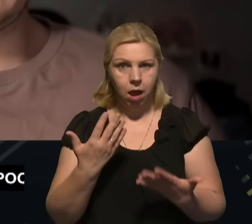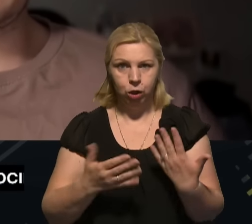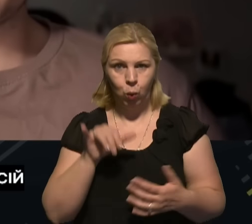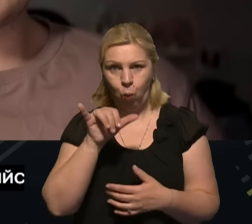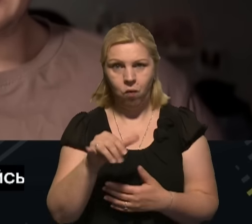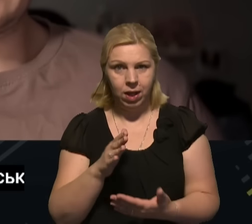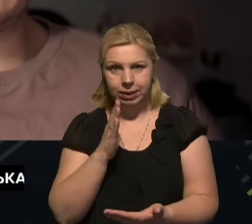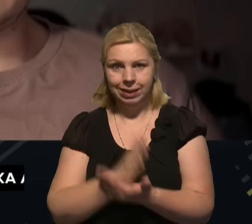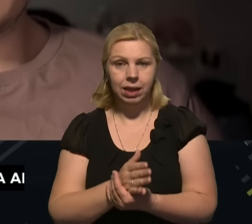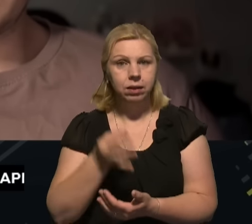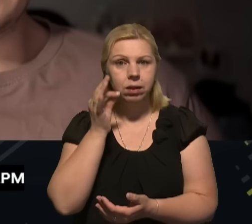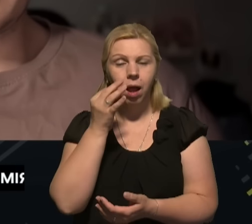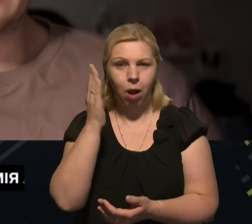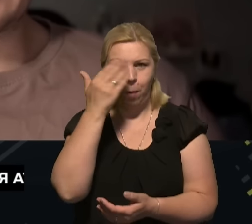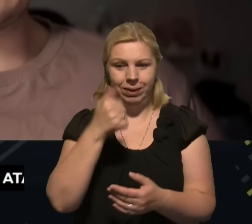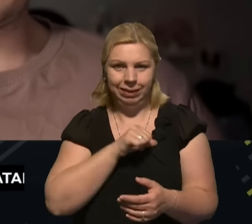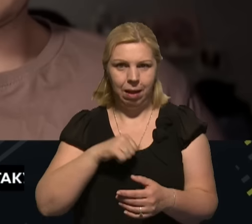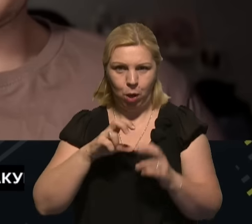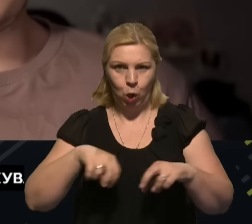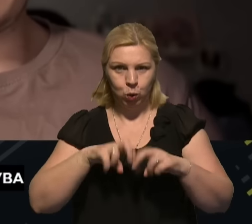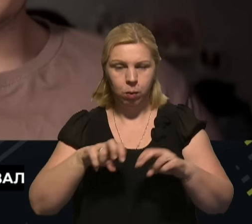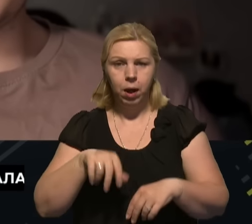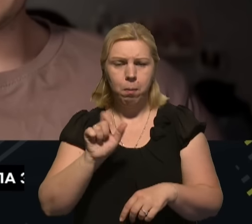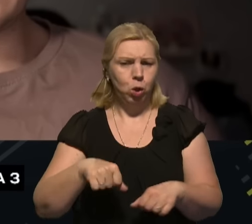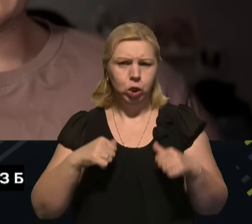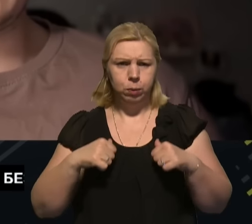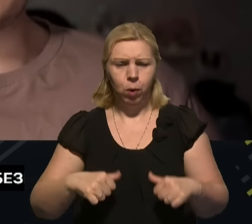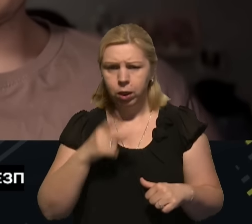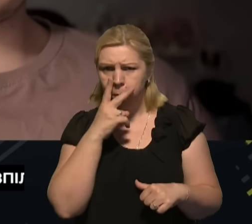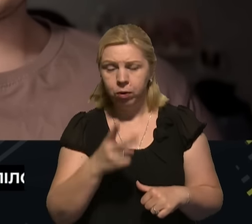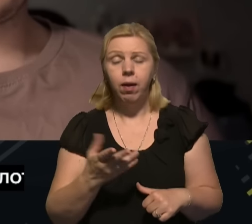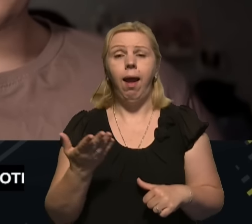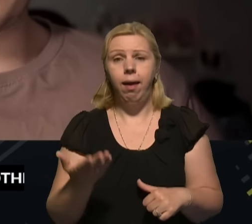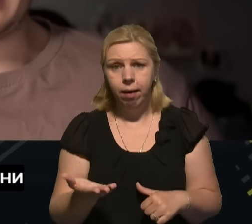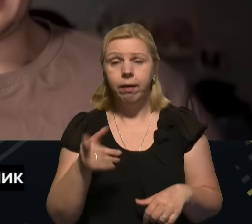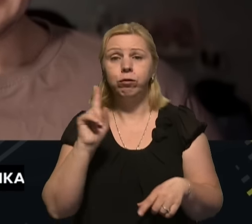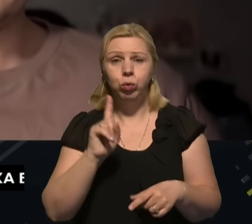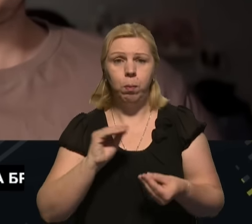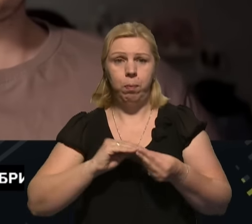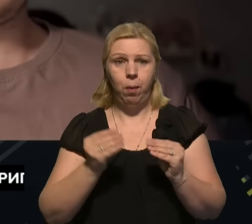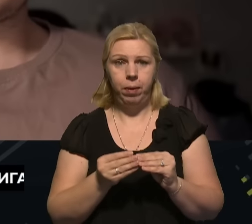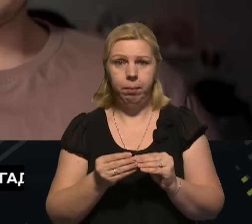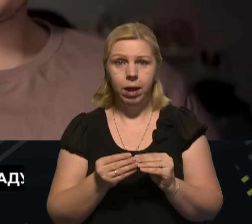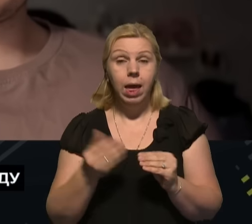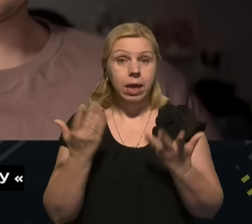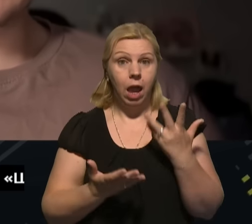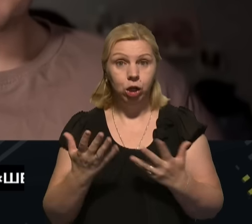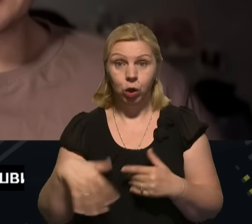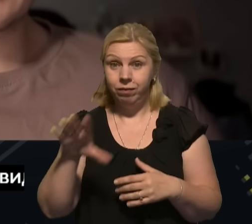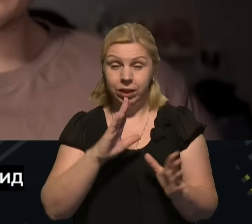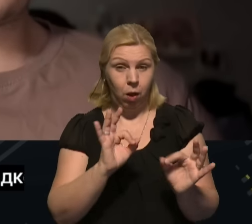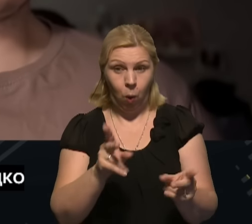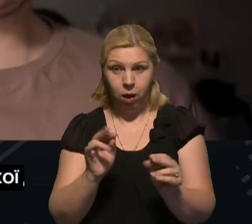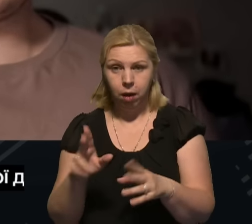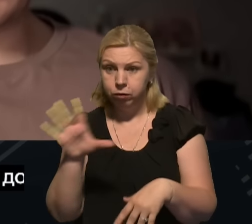вас є компетенції самому розібратися, можете спокійно подивитися. Ага, в чому сама проблема? Значить, якщо все-все-все